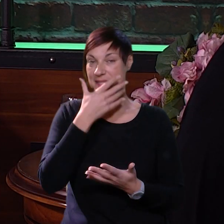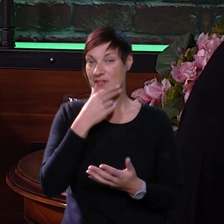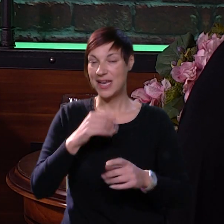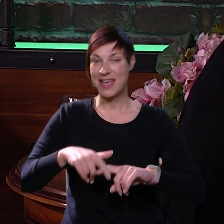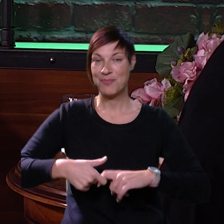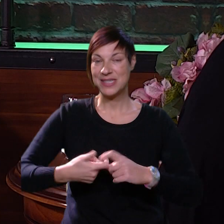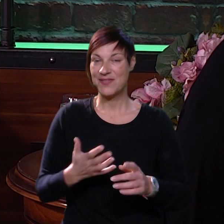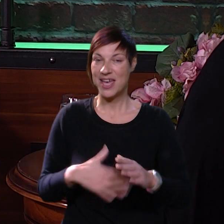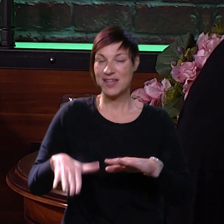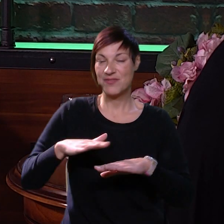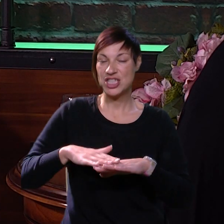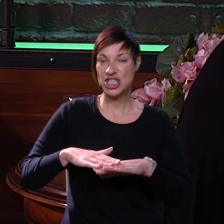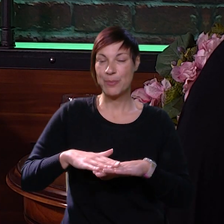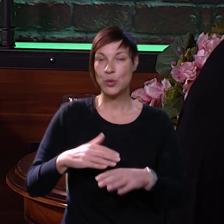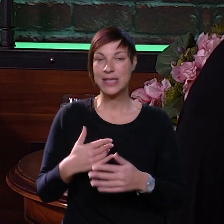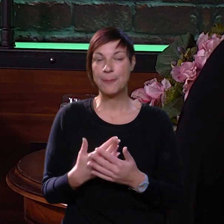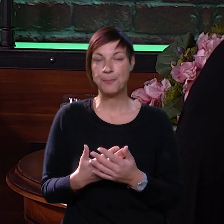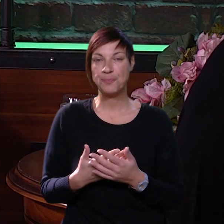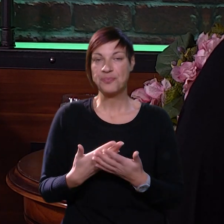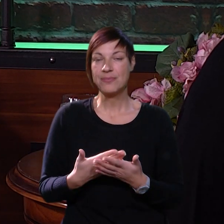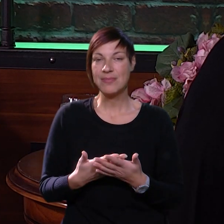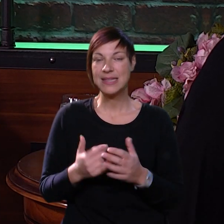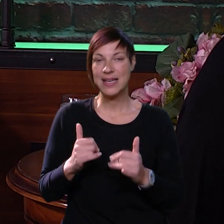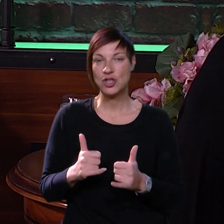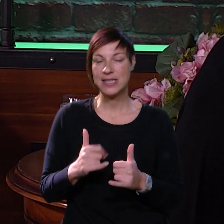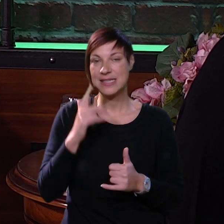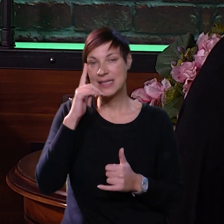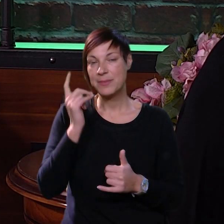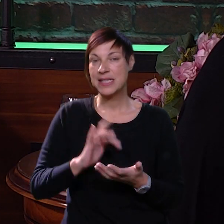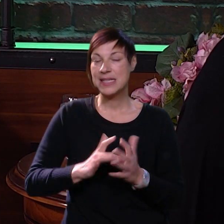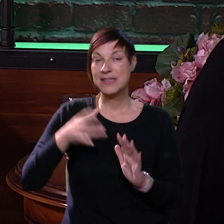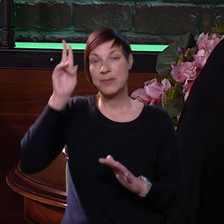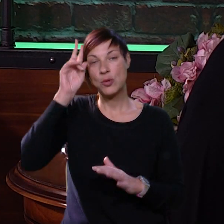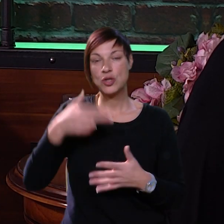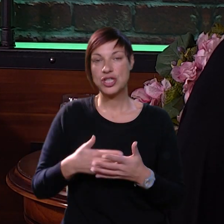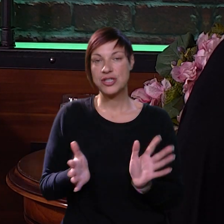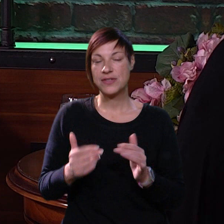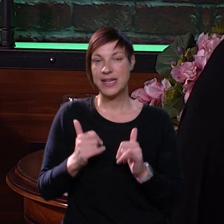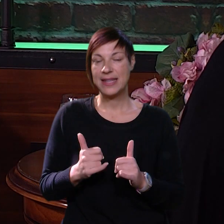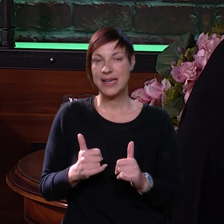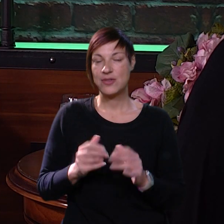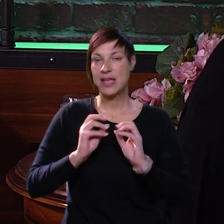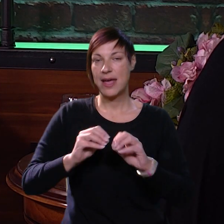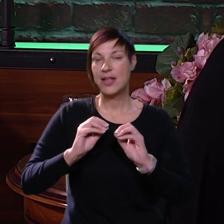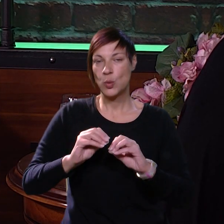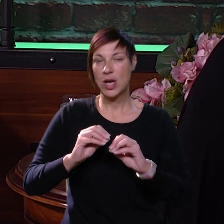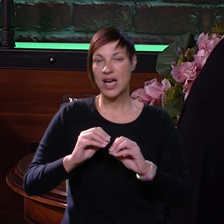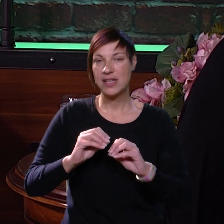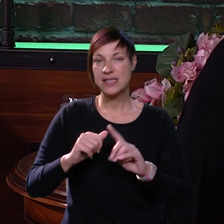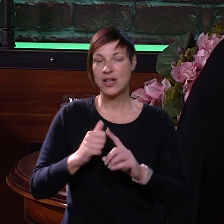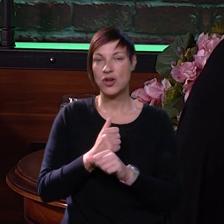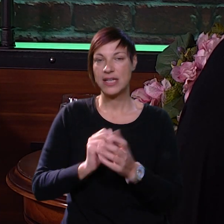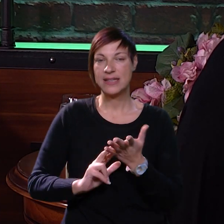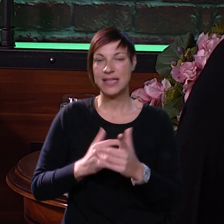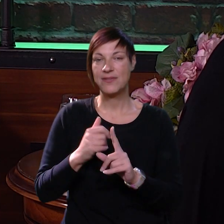ove lijepe stvari više preladavaju. Tako da, za sad, mislim, sve opcije su otvorene. Trenutno sam u edukaciji